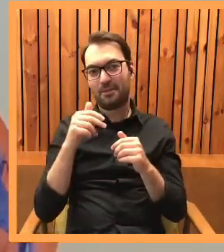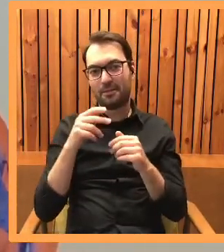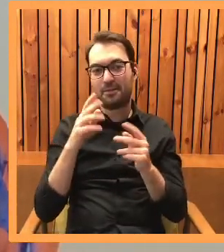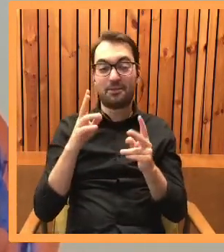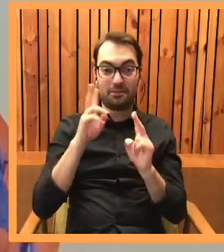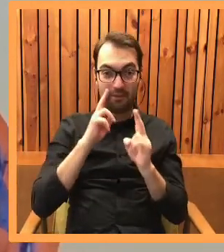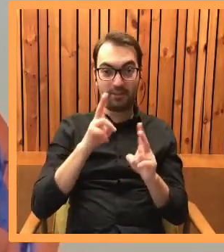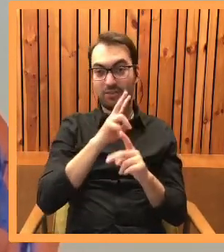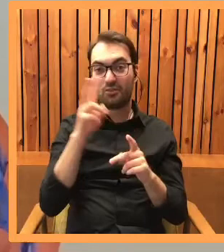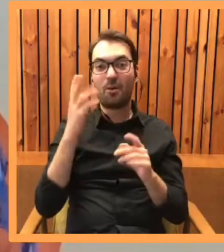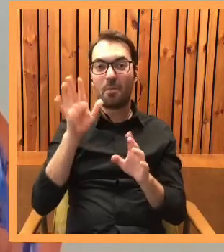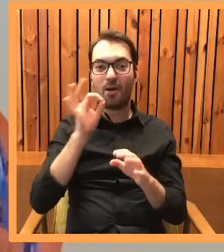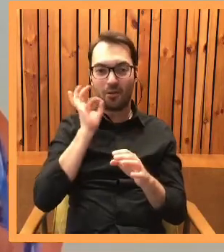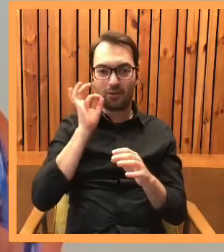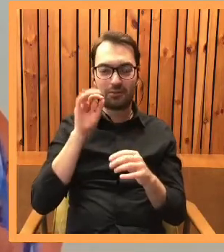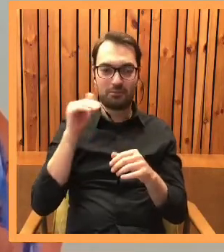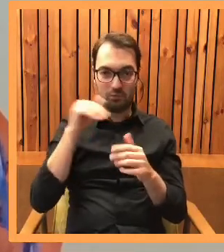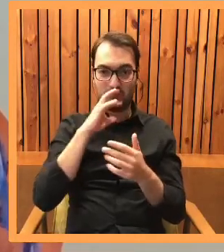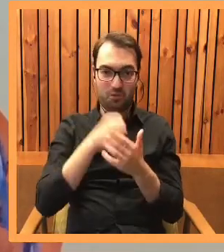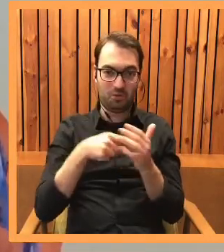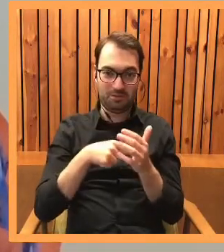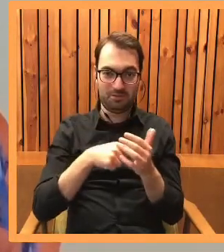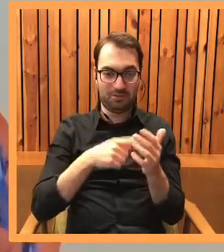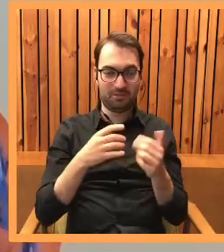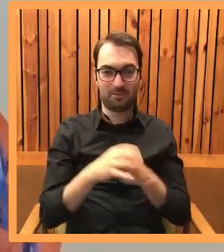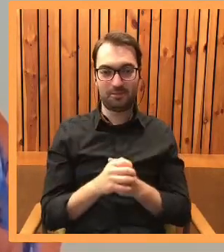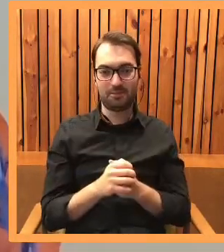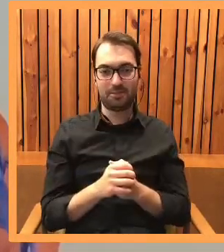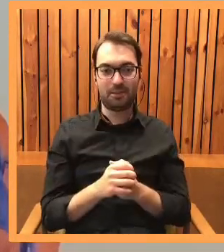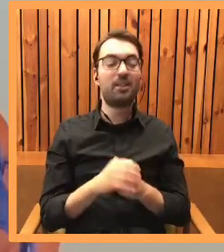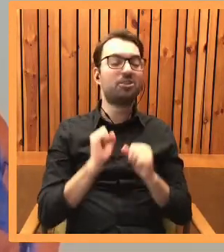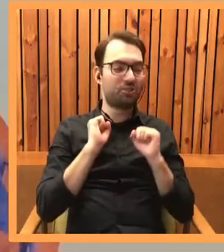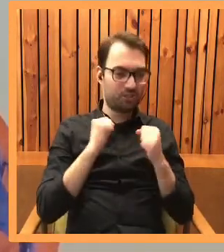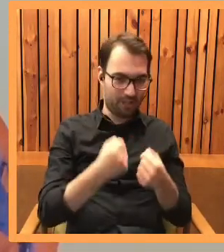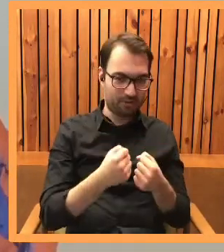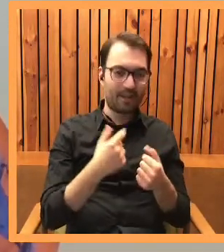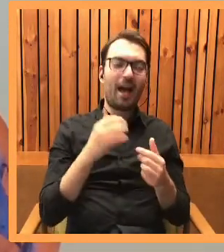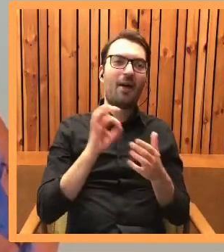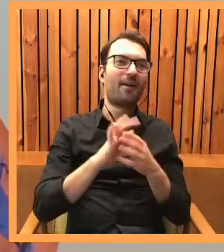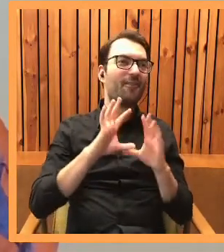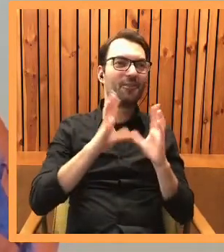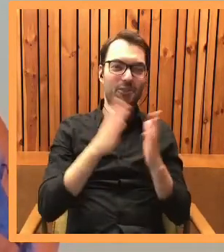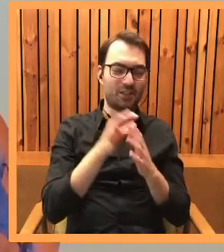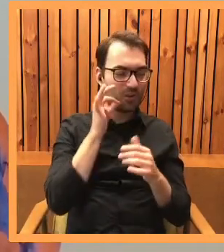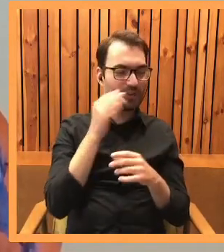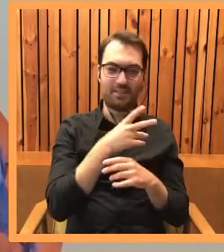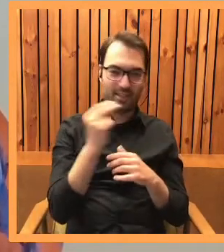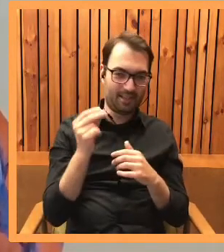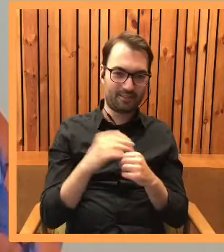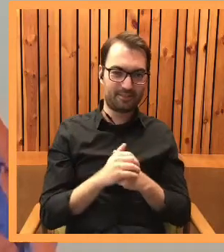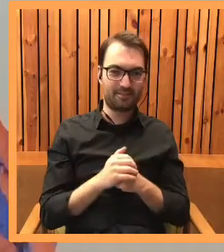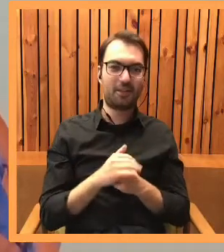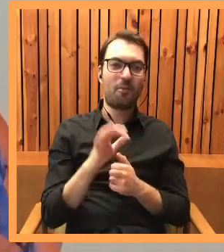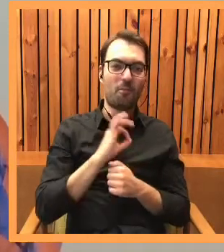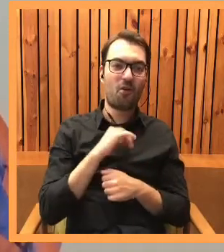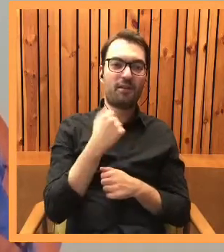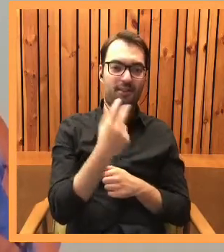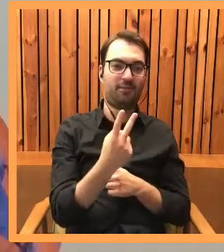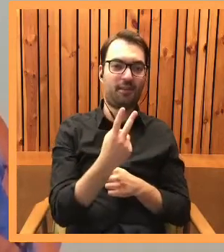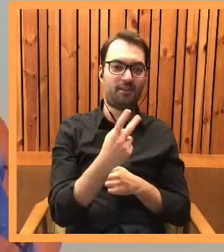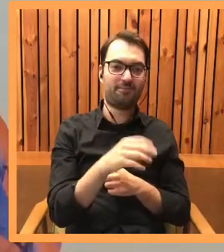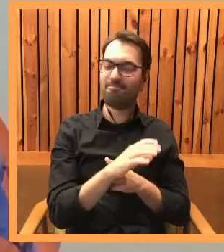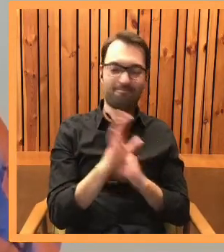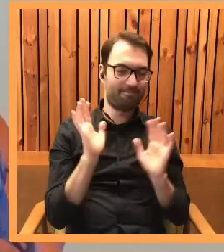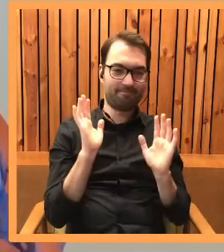są w stanie ujarzmić swojego kocura podczas niezbędnych wizyt? To działa, niestety, nie na wszystkie egzemplarze. Moje dwa są